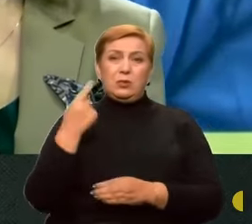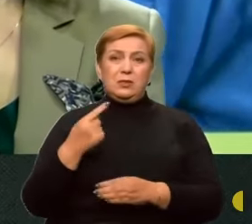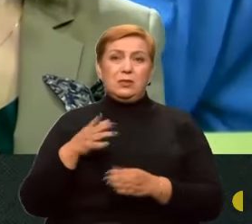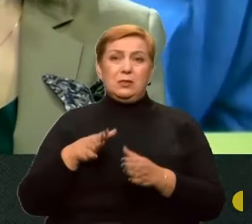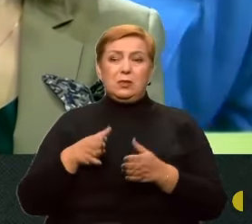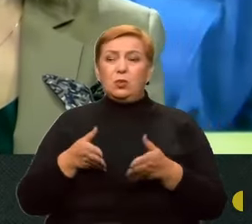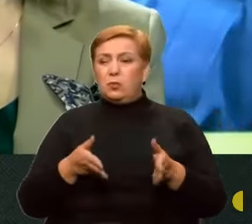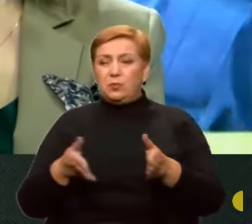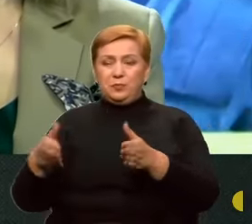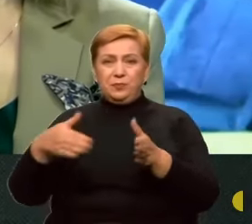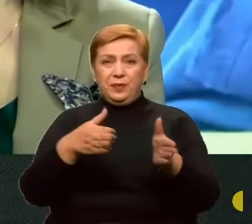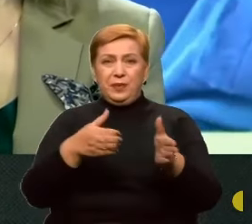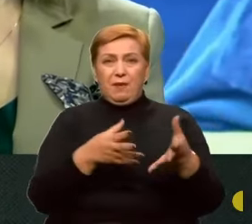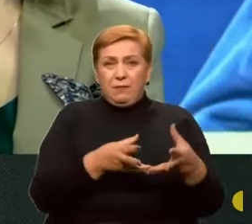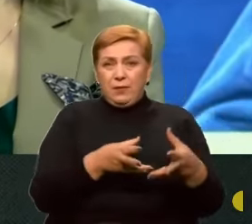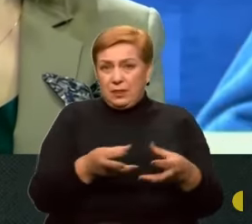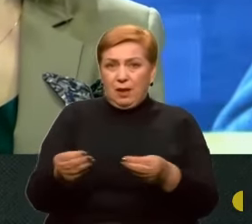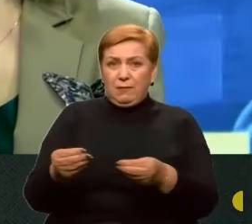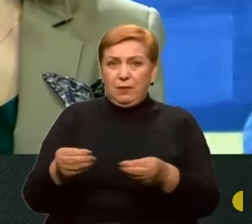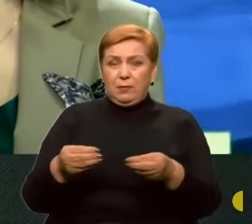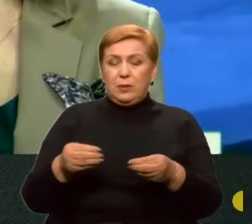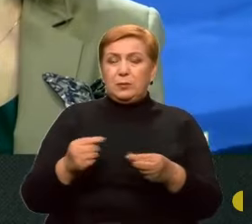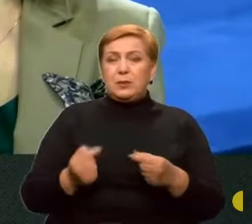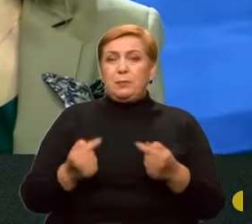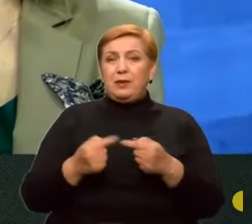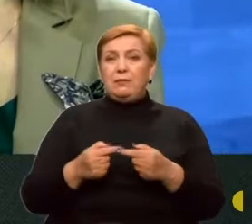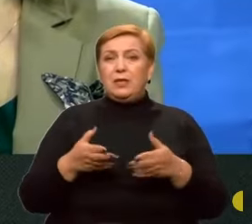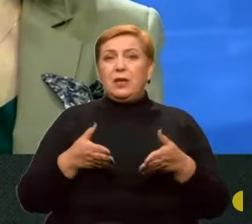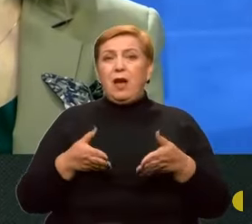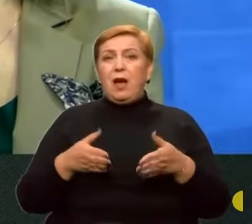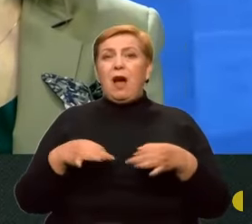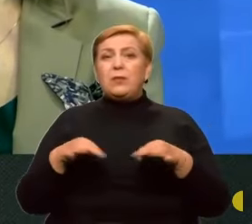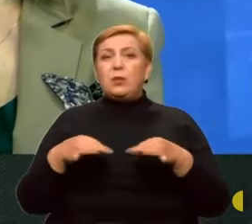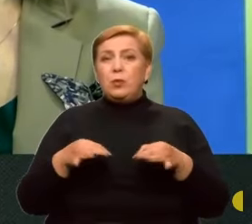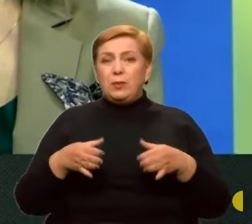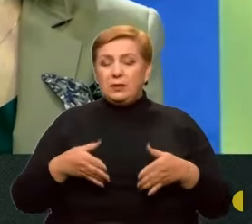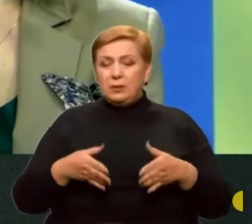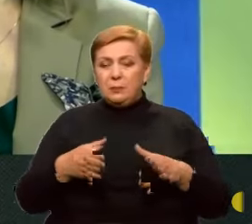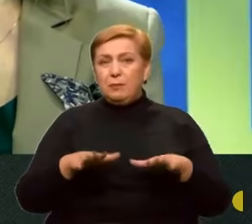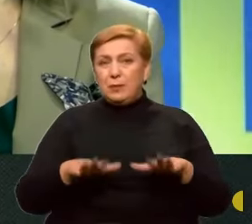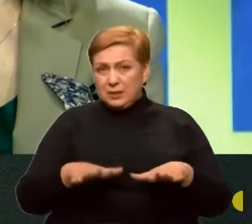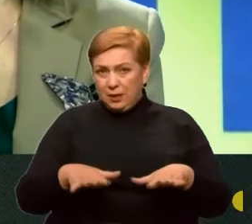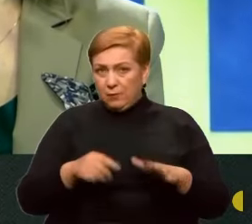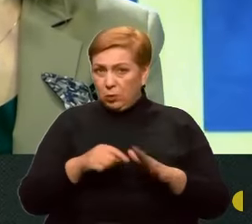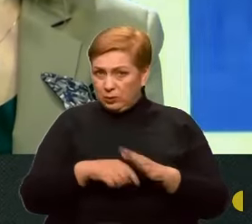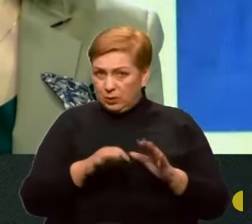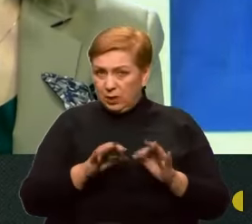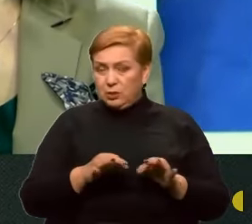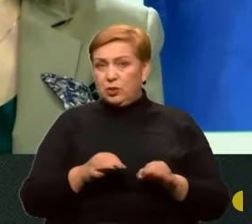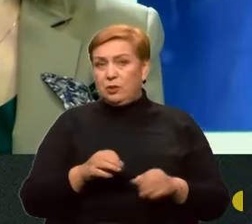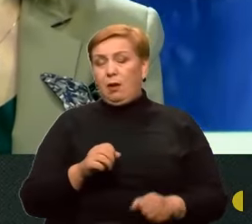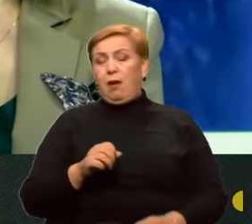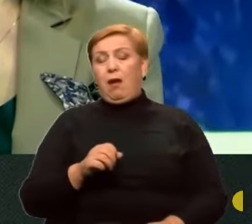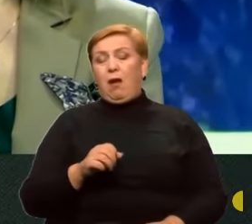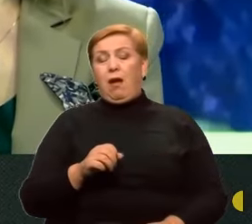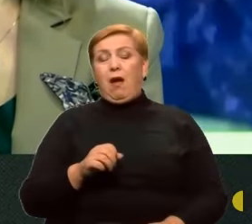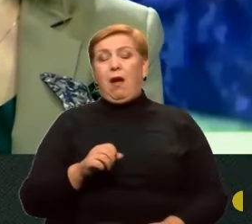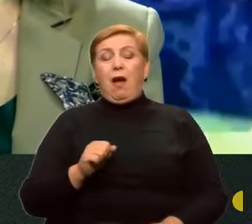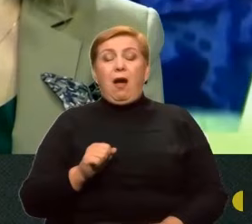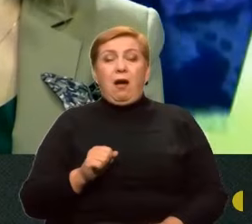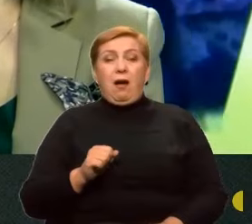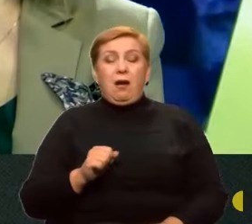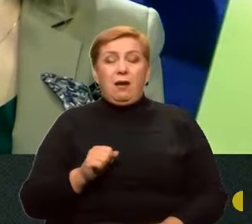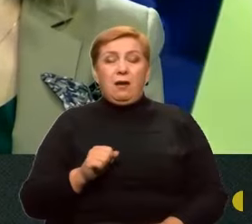видавлюють їх там з певних автомобільних шляхів місцевого значення. Ну, а так, здебільшого них акцент – це